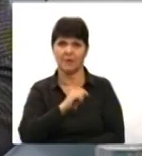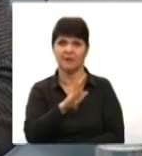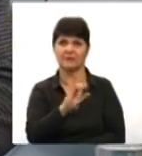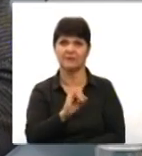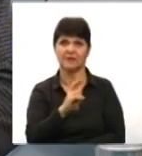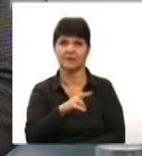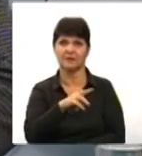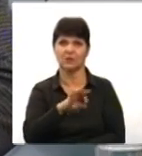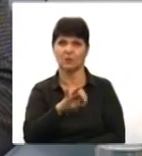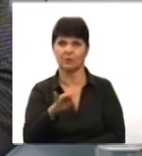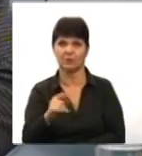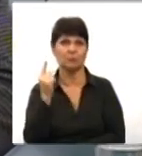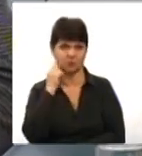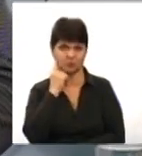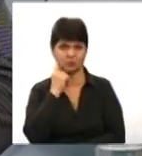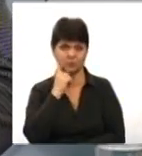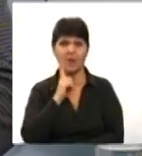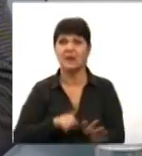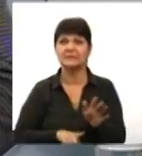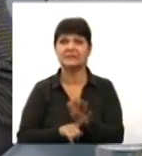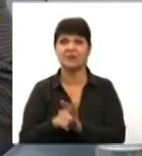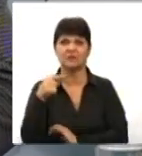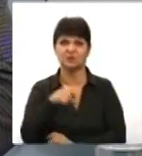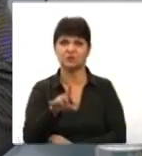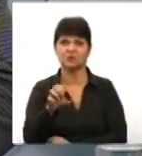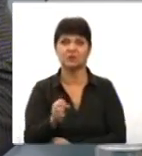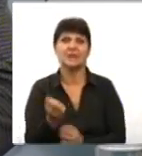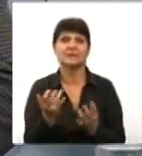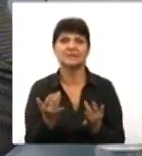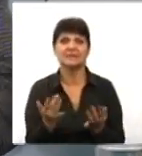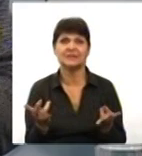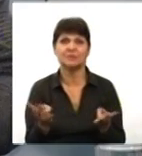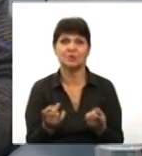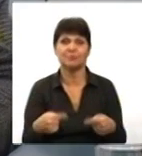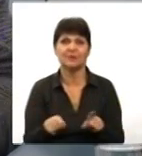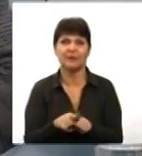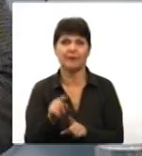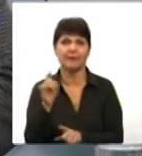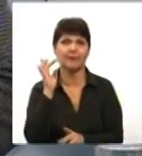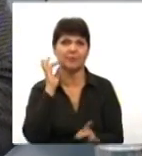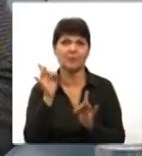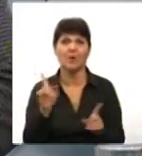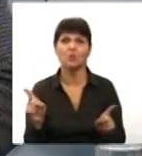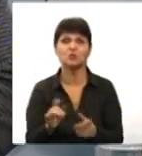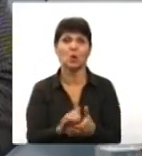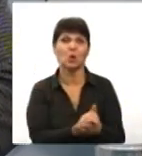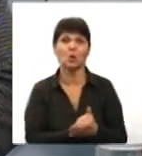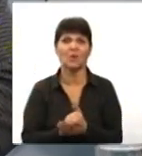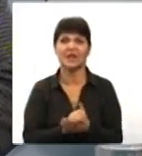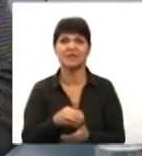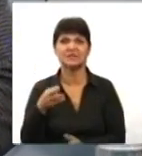тисячі стартова, так би мовити, ціна. Скільки потрібно таких маячків, що товариство, яким чином,